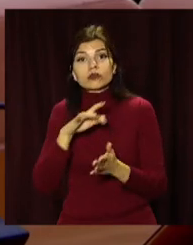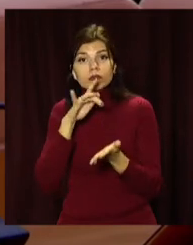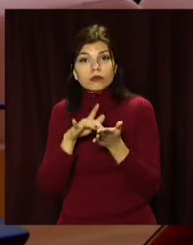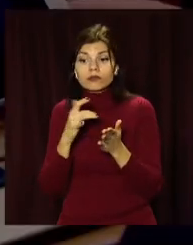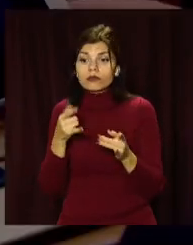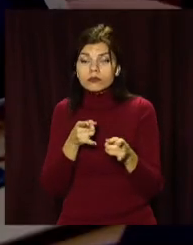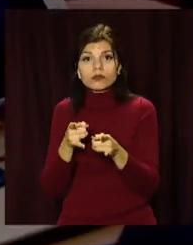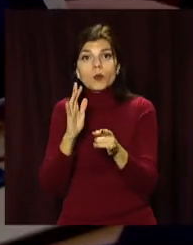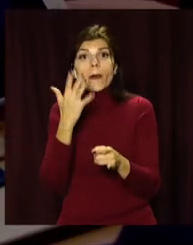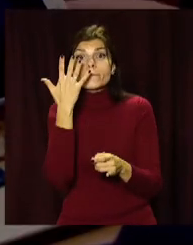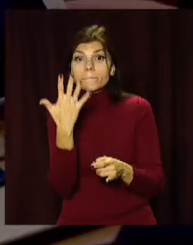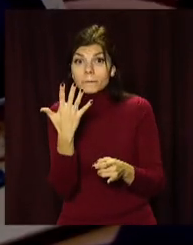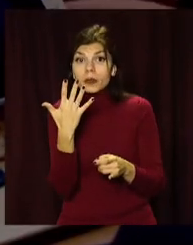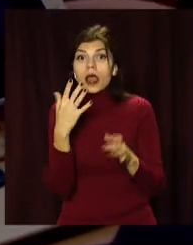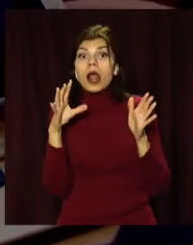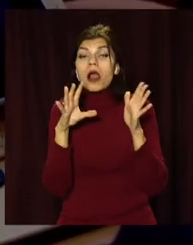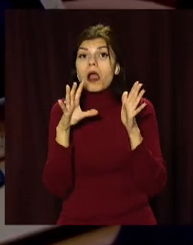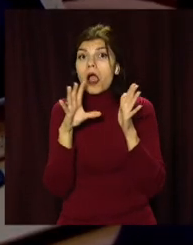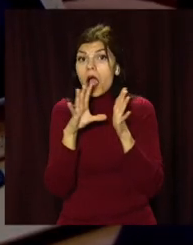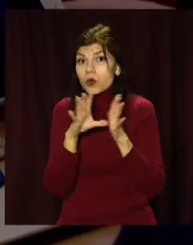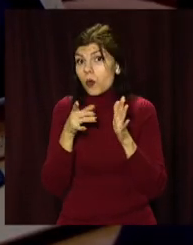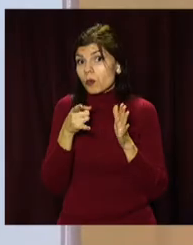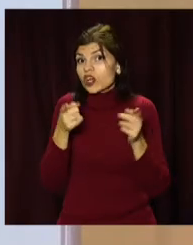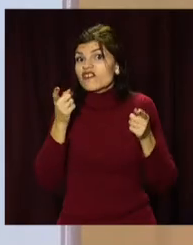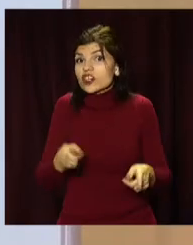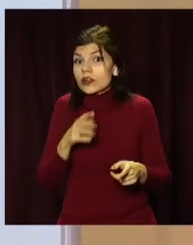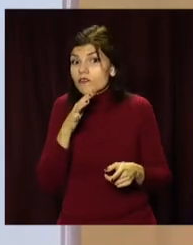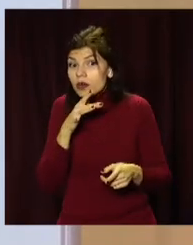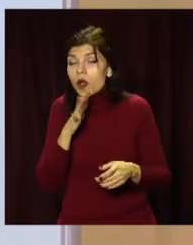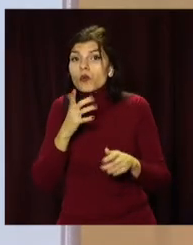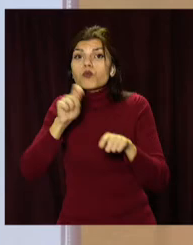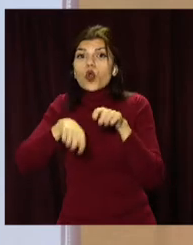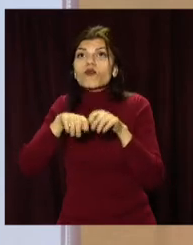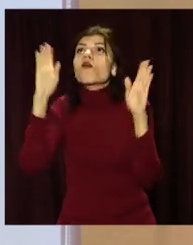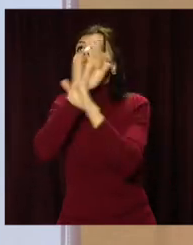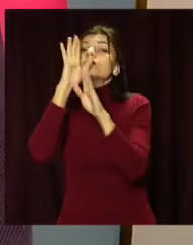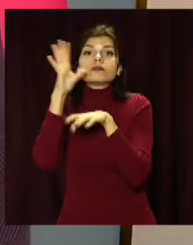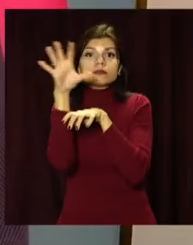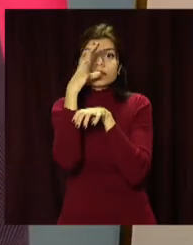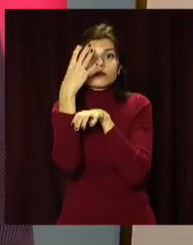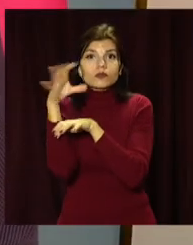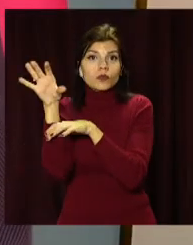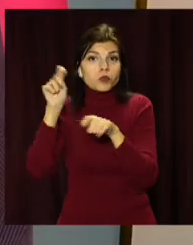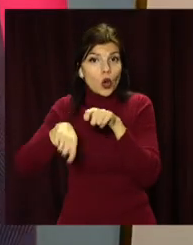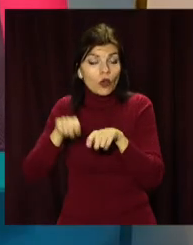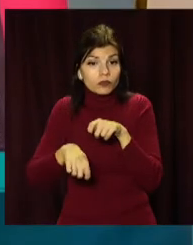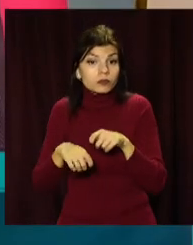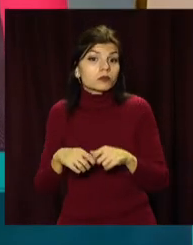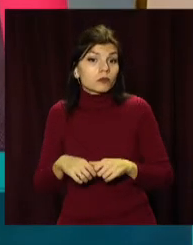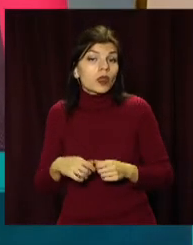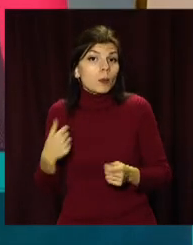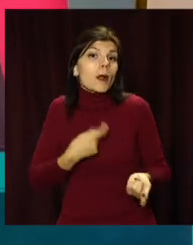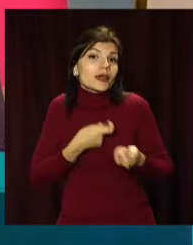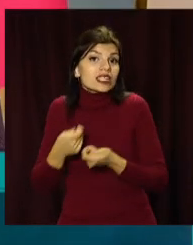пересуватимуться п'ять станцій екомоніторингу, які в режимі реального часу вимірюватимуть якість повітря. Враховуючи, що ми – правослове